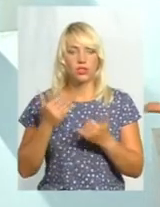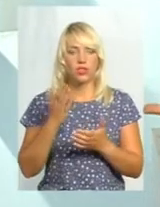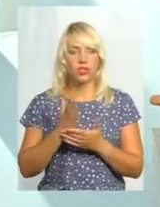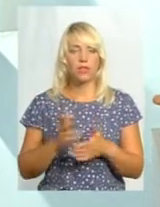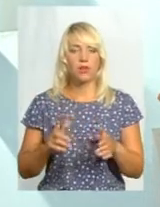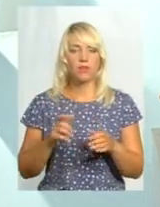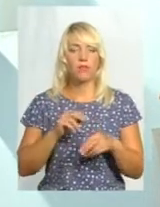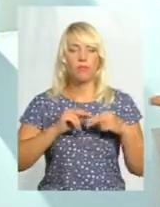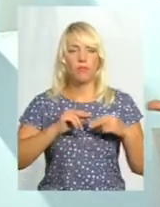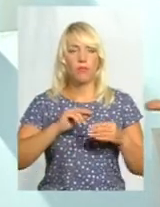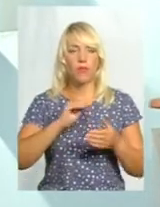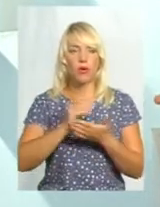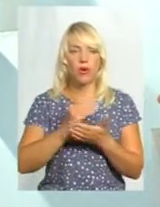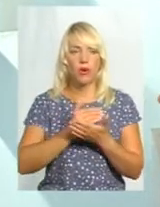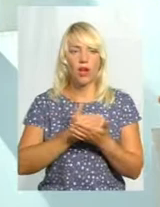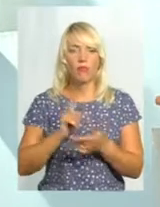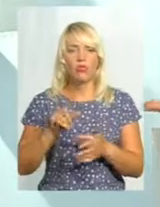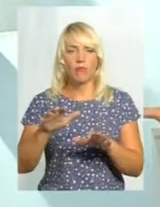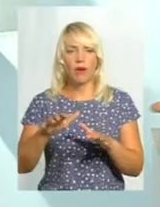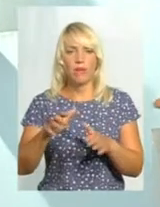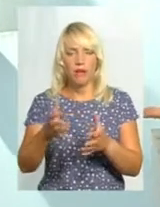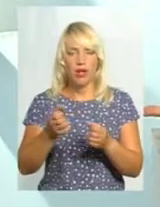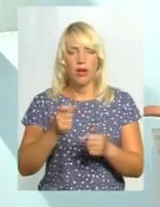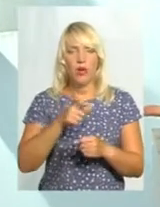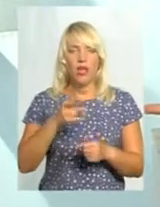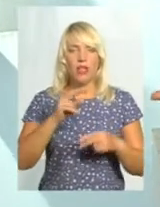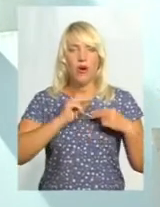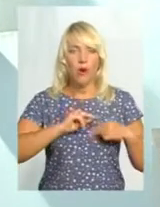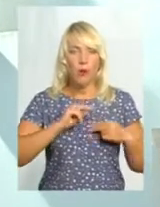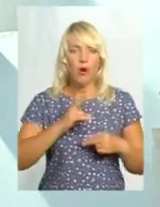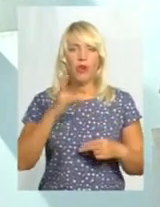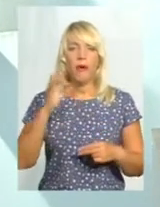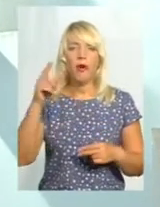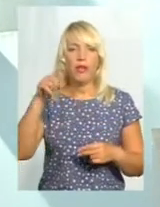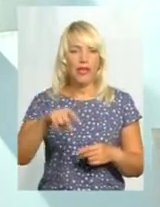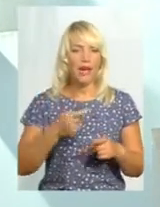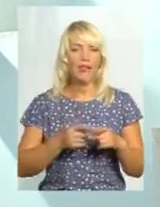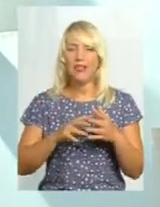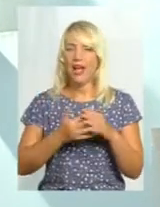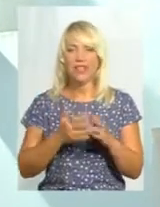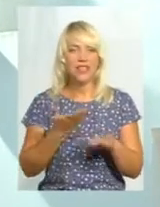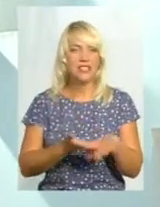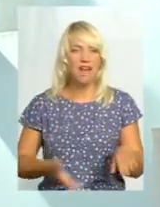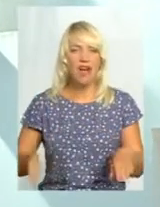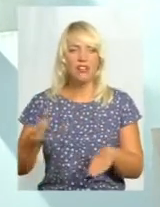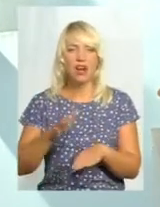людей перед пенсійного віку. Певні. Проте в селах це достатньо важка